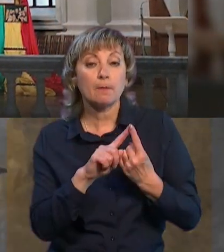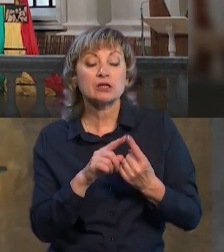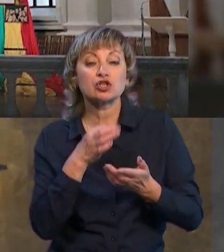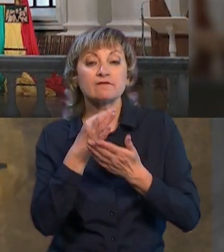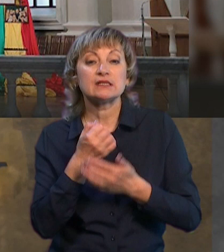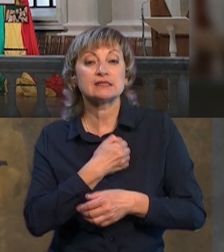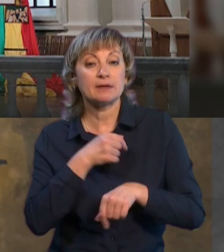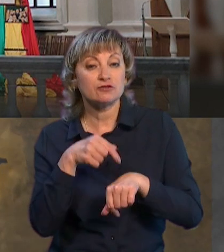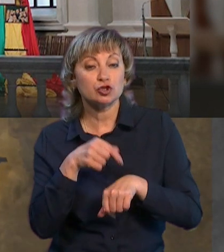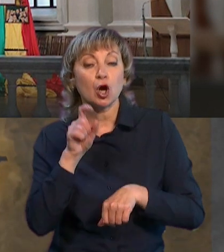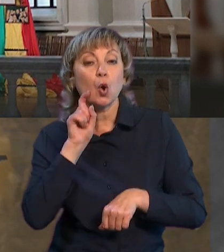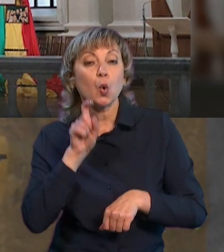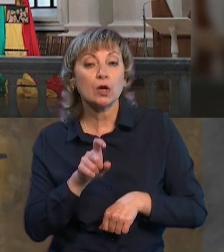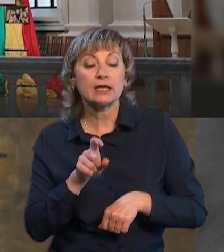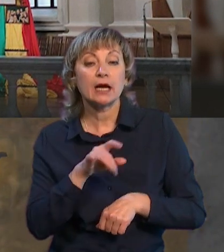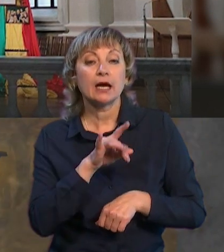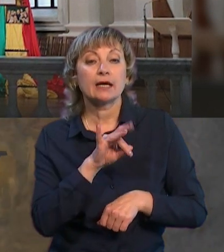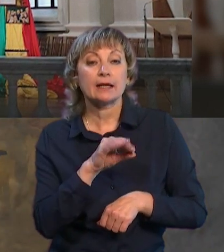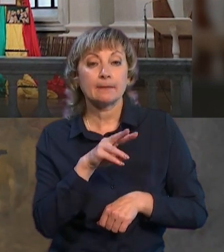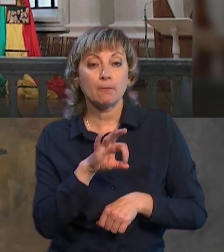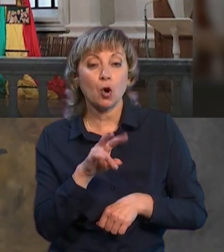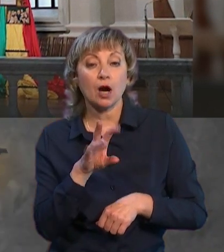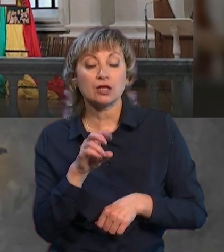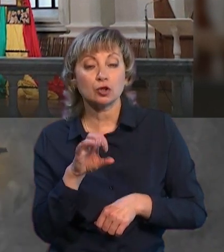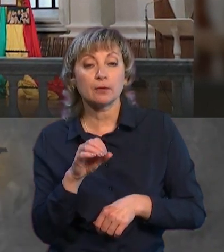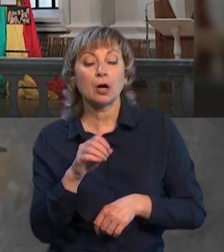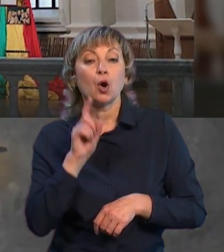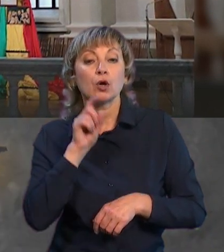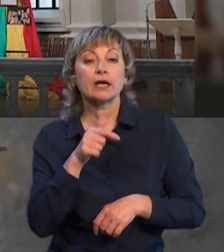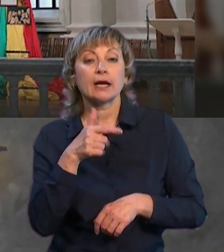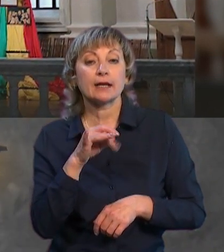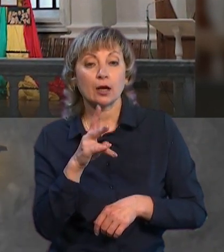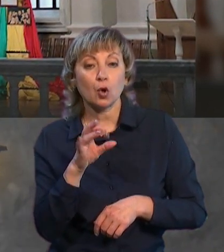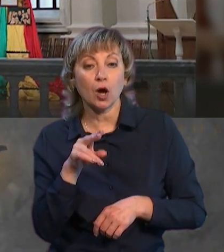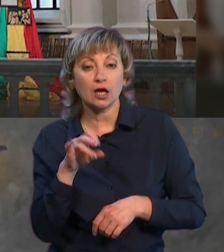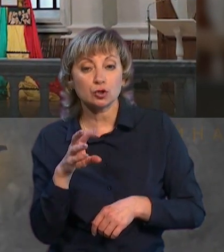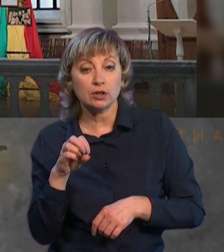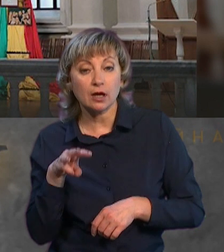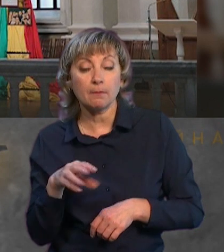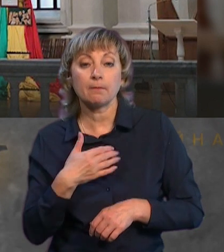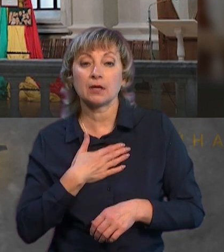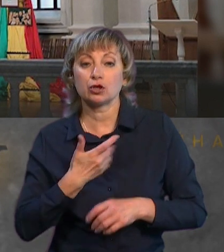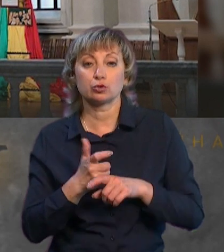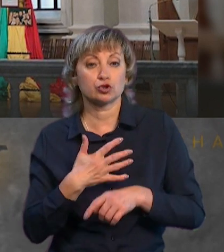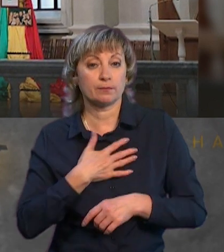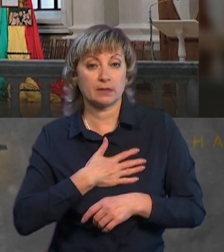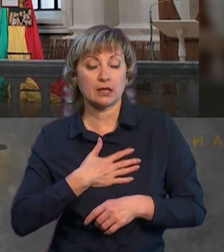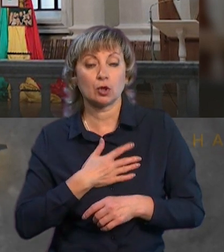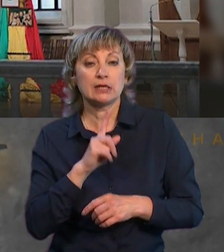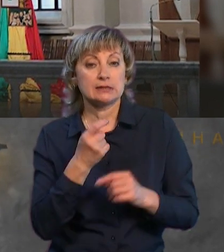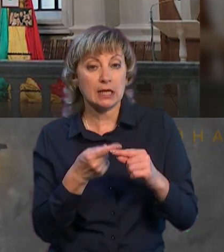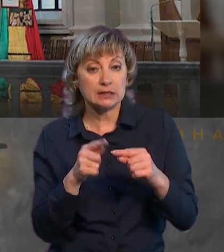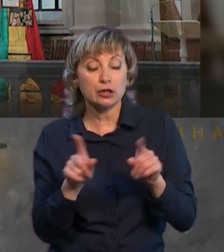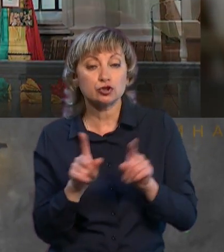співчуття українським римокатоликам, українським греко-католикам. Мені дуже прикро за те, що